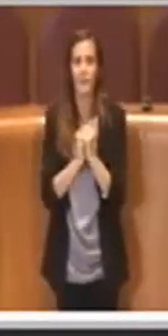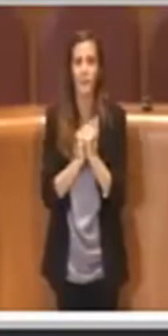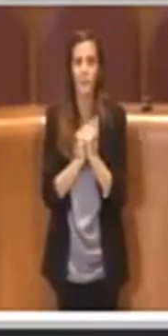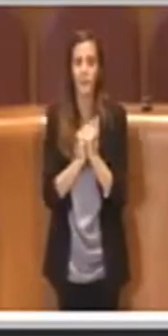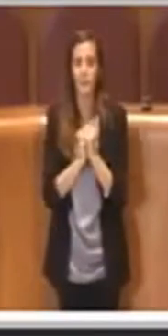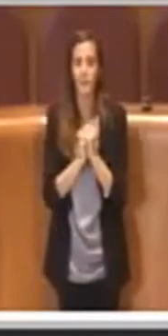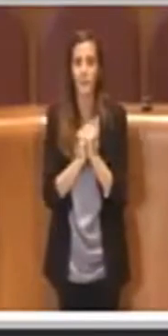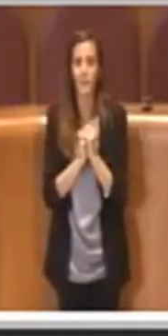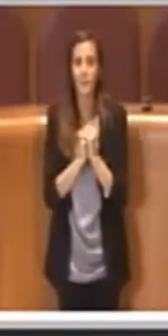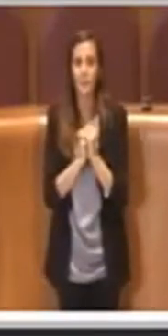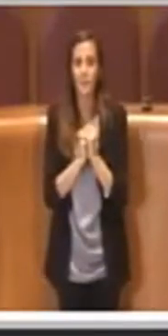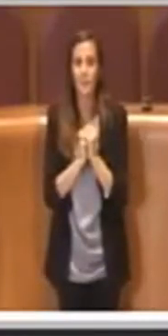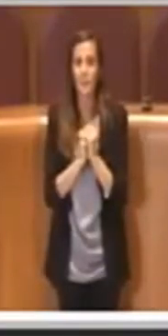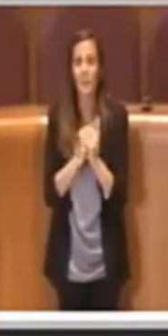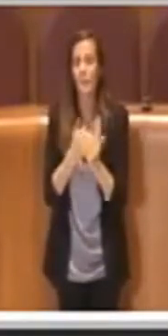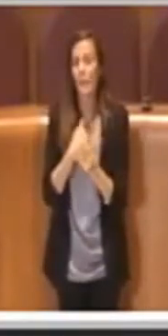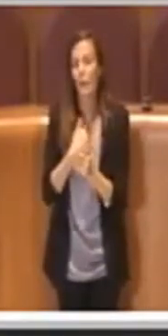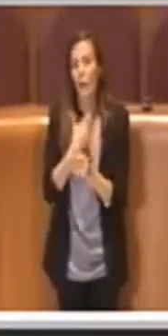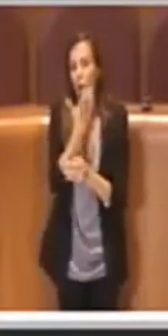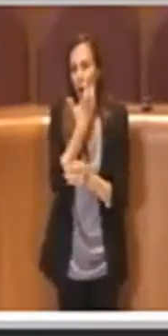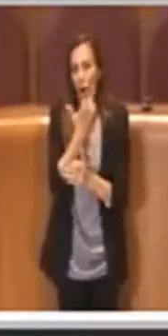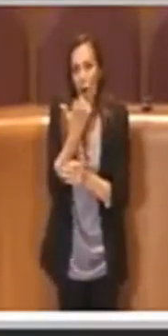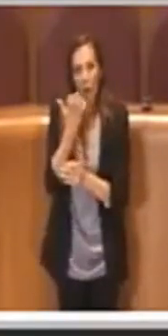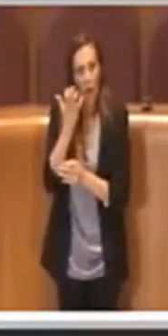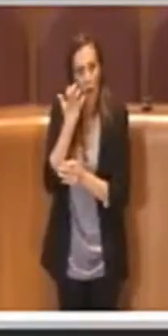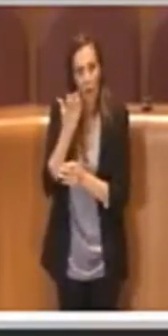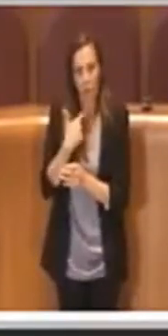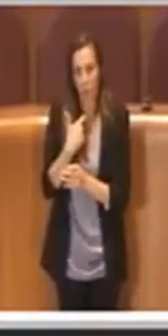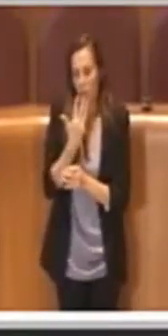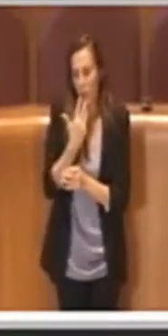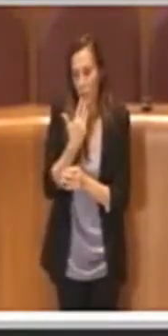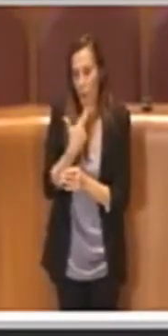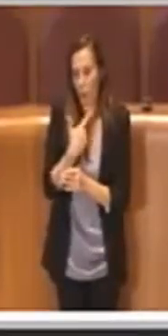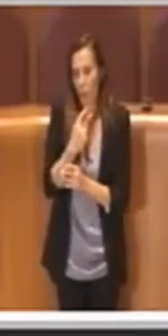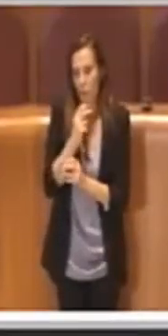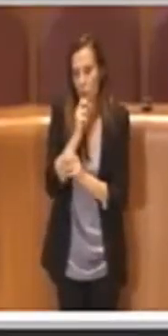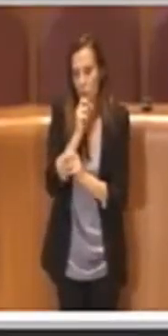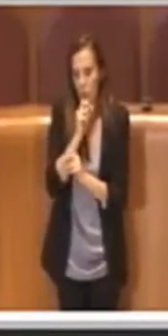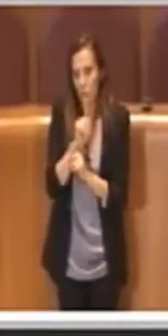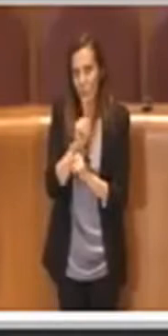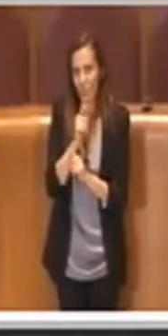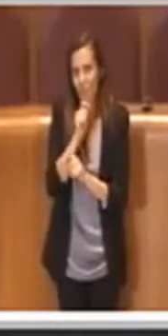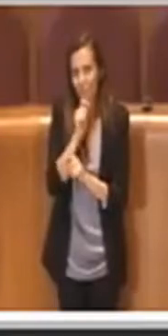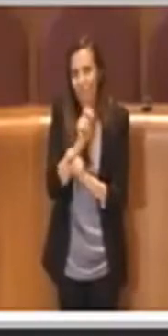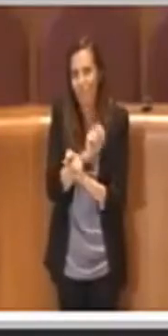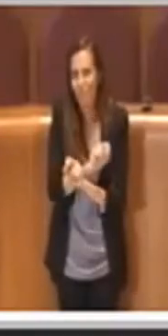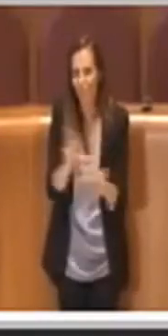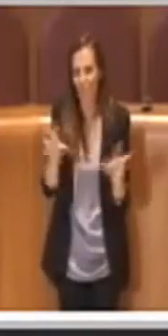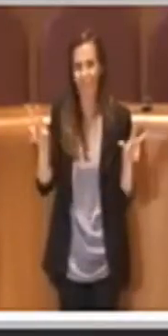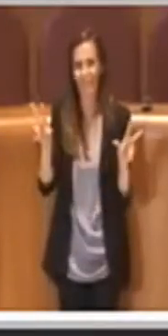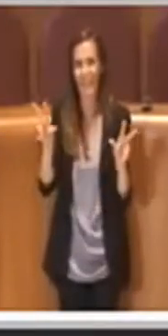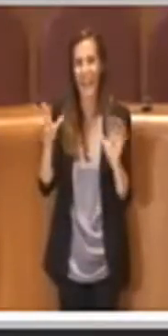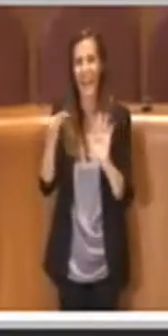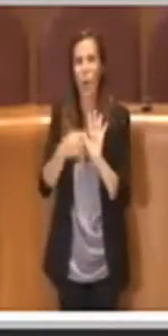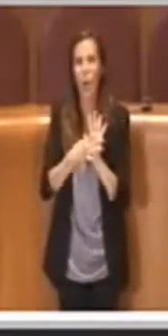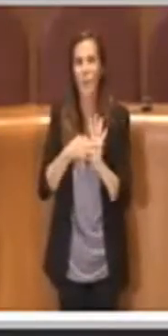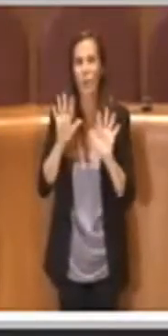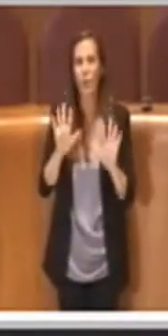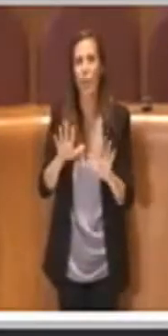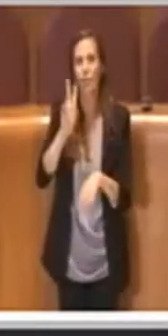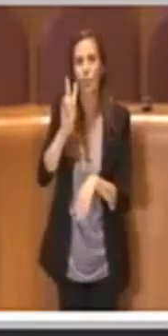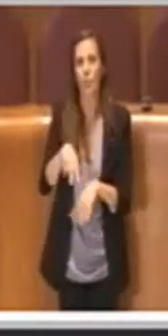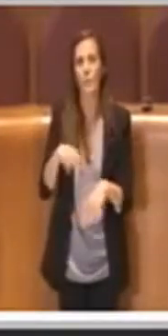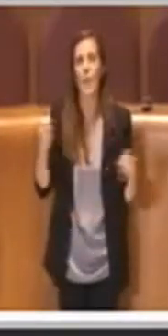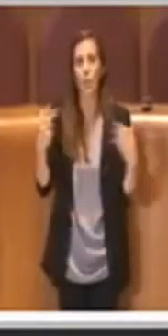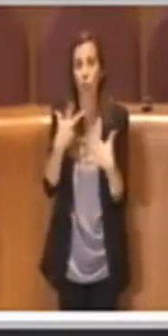Quello che mi preme indicare è che con il regolamento 10 2018 già